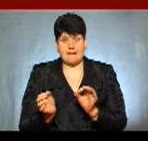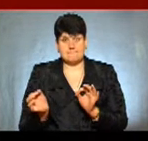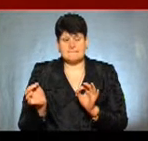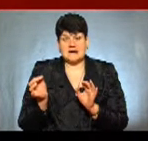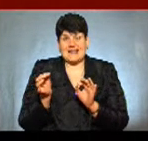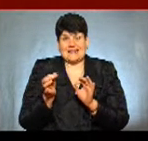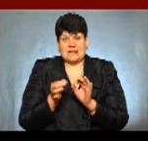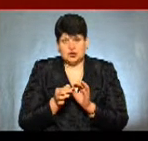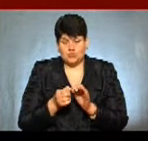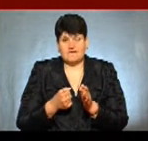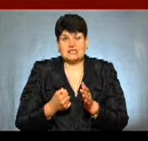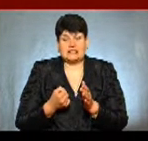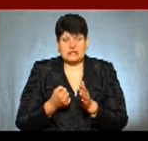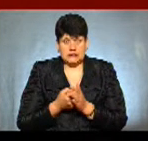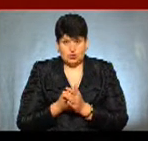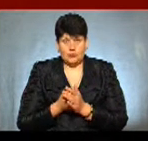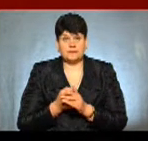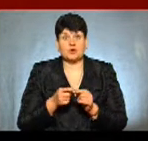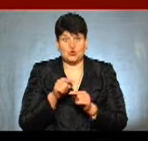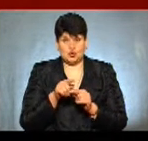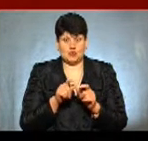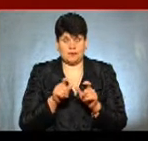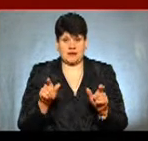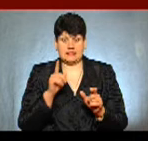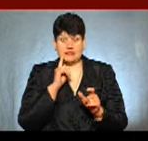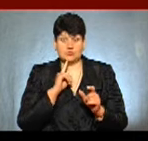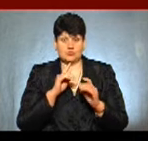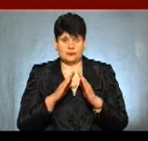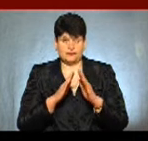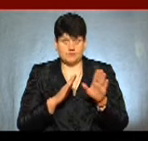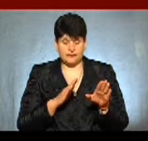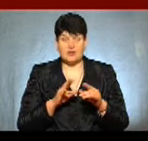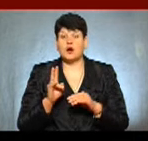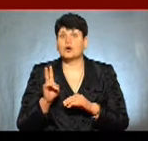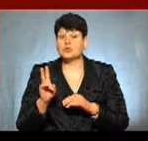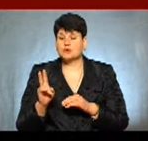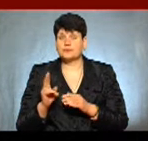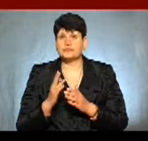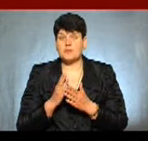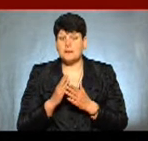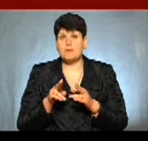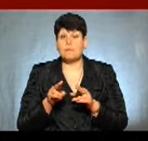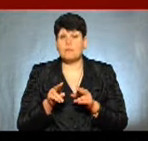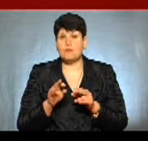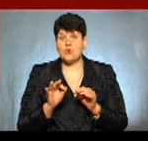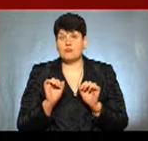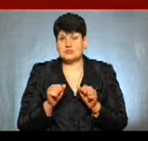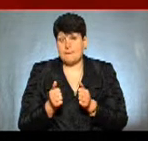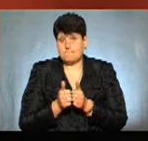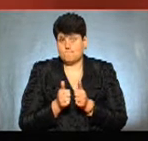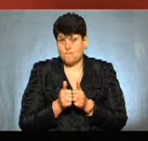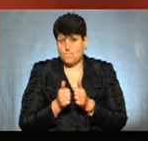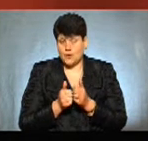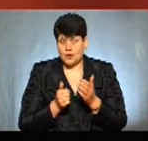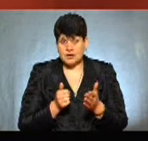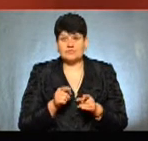скажімо так, на газі? Прилаштована до цього об'єкту, тимчасової споруди. Ті, які знаходяться, по можливості, рядом біля неї,